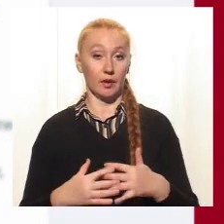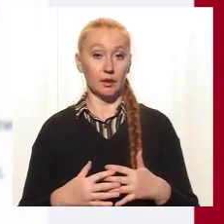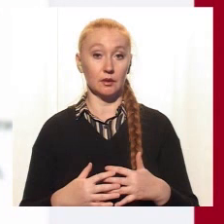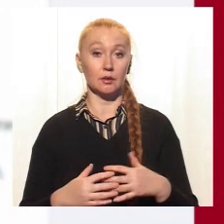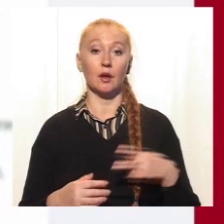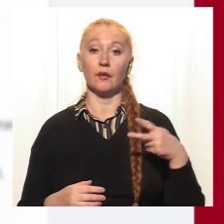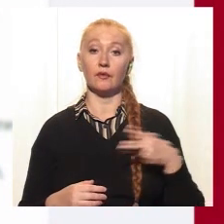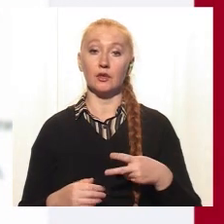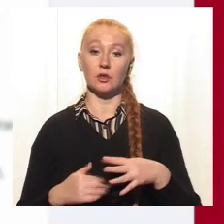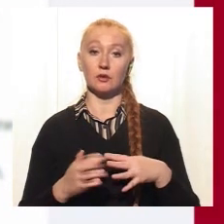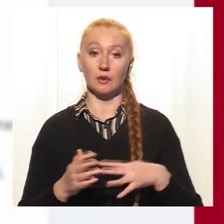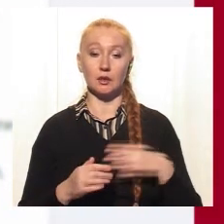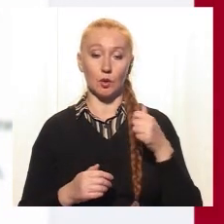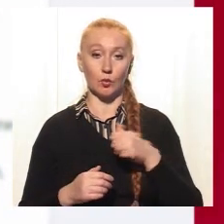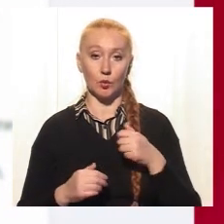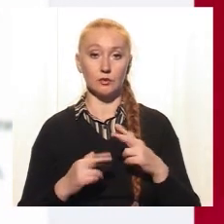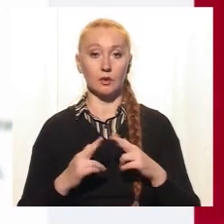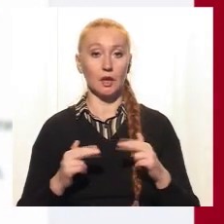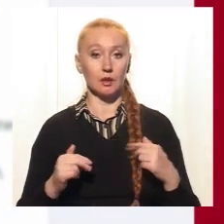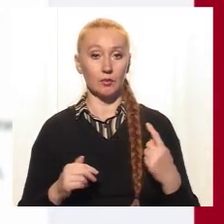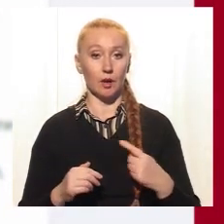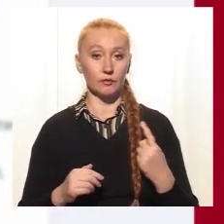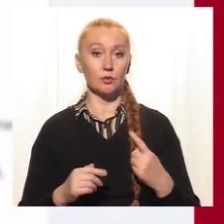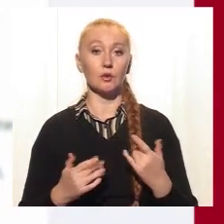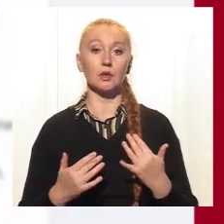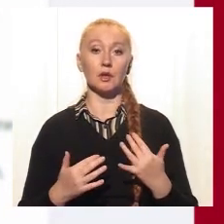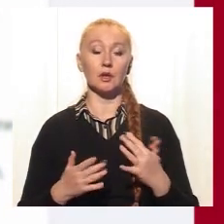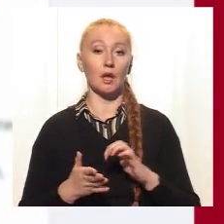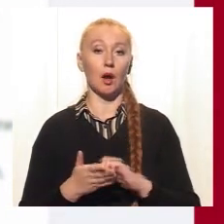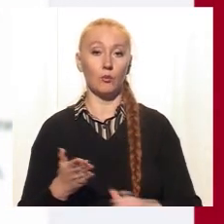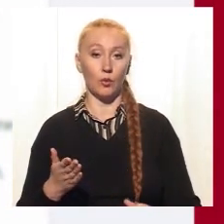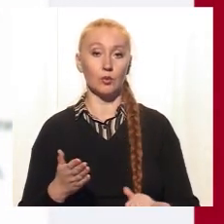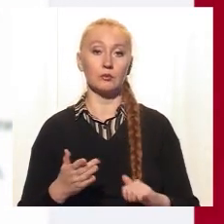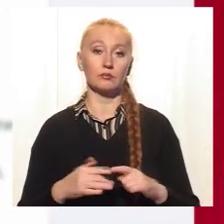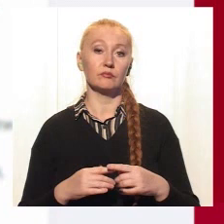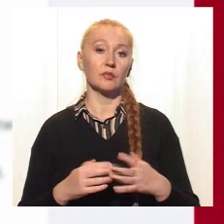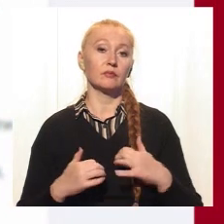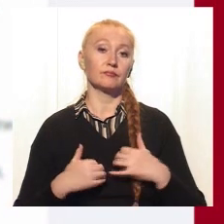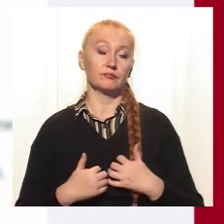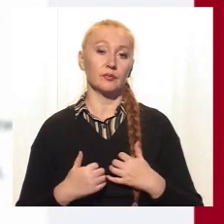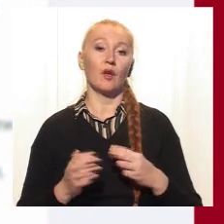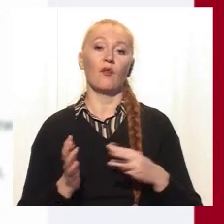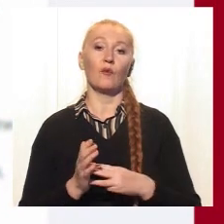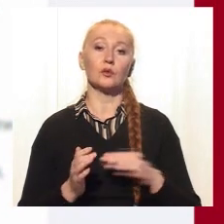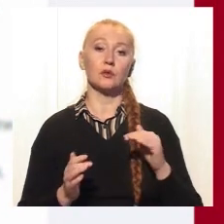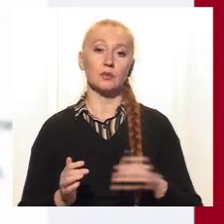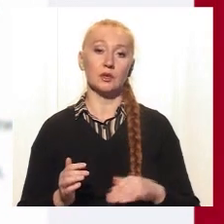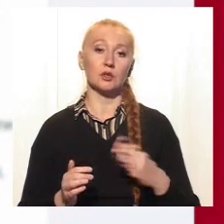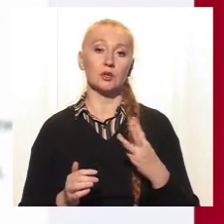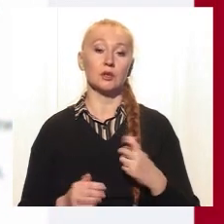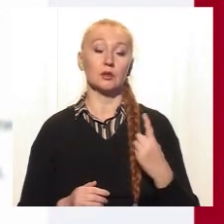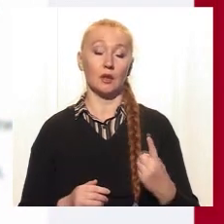Так, у 2019 році на Дніпропетровщині кількість абортів досягла сумної позначки 8301,